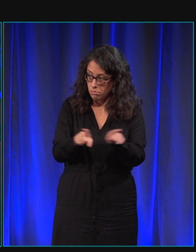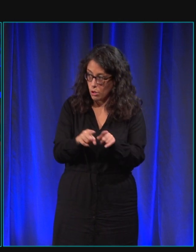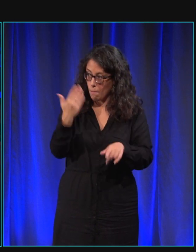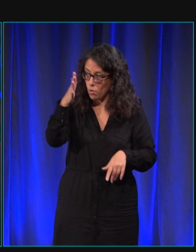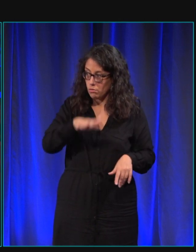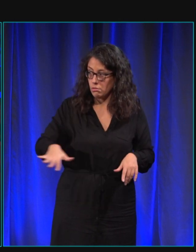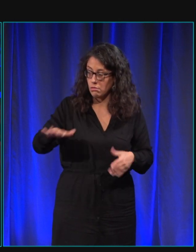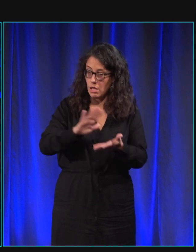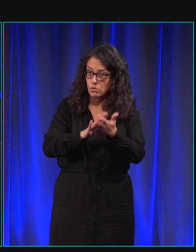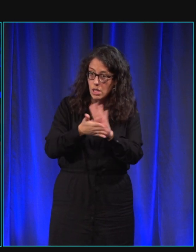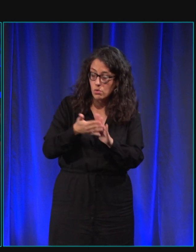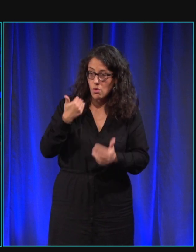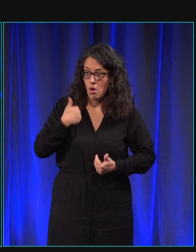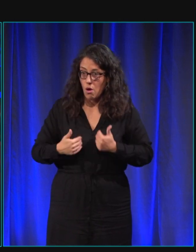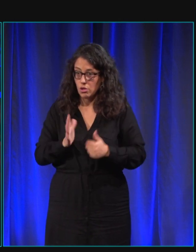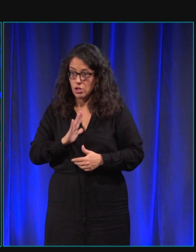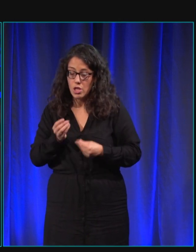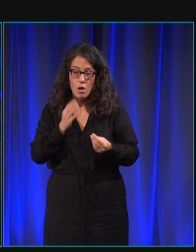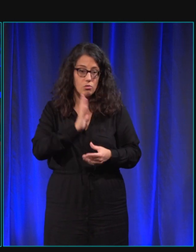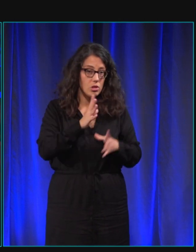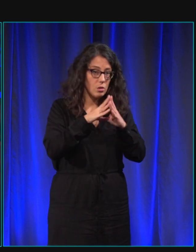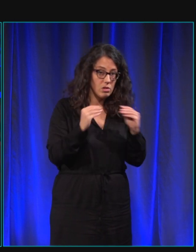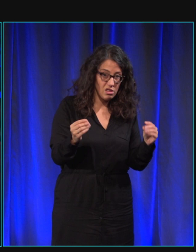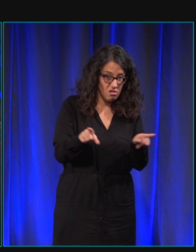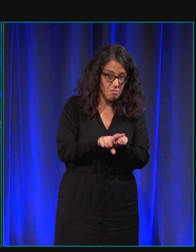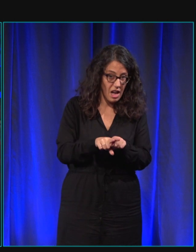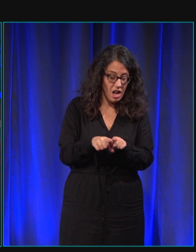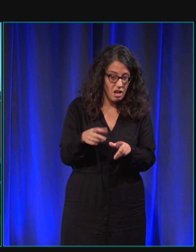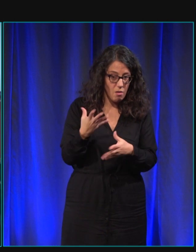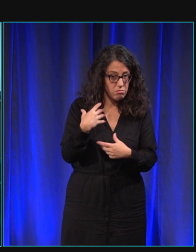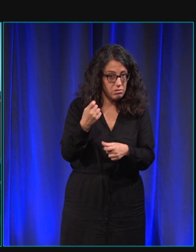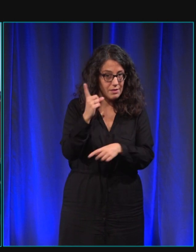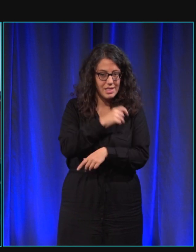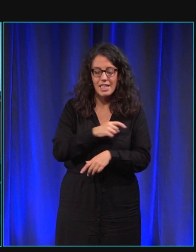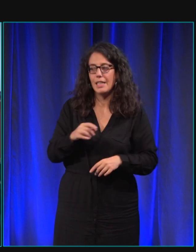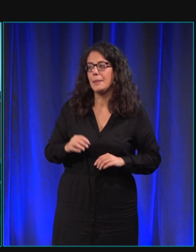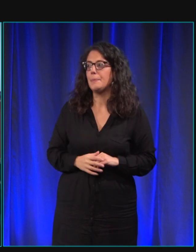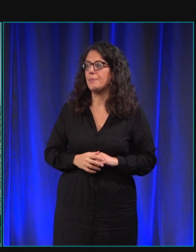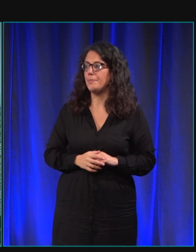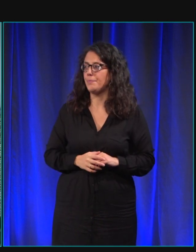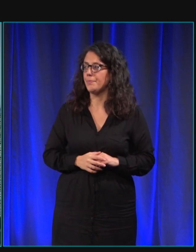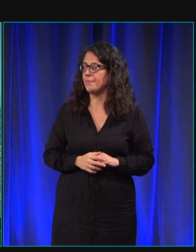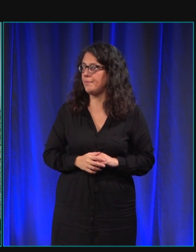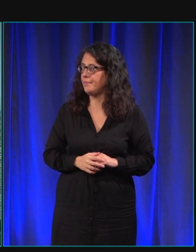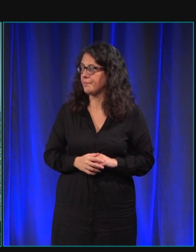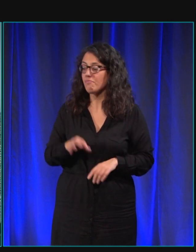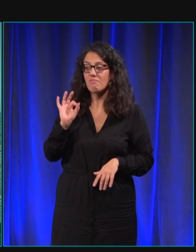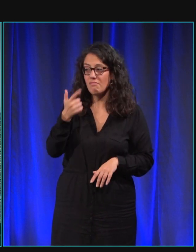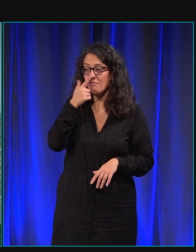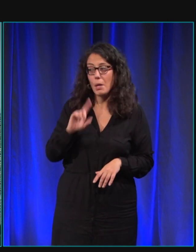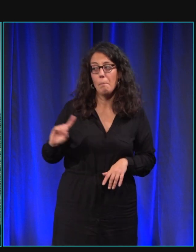dans des chiens dans les chiens du silence etc oui c'est je pense compliqué partout